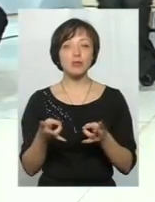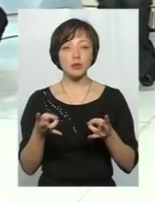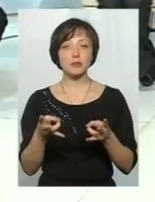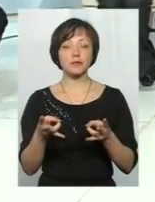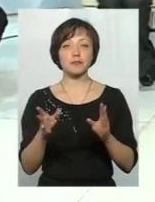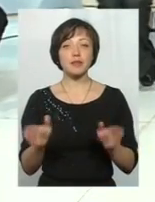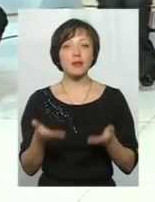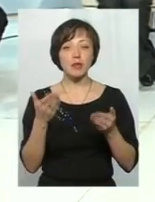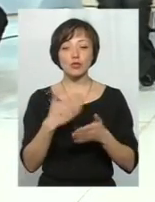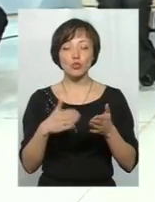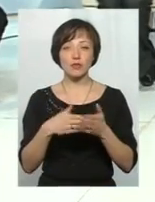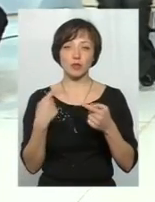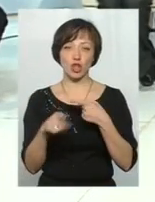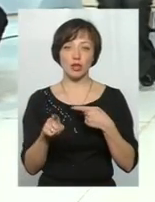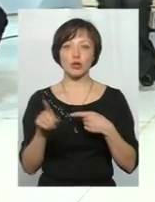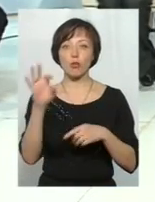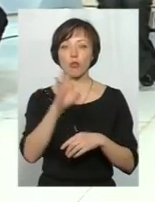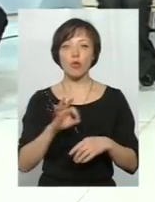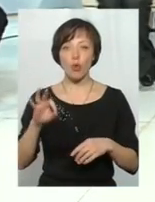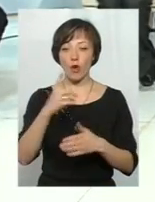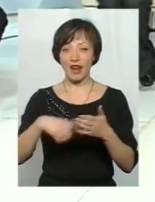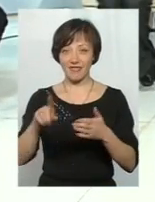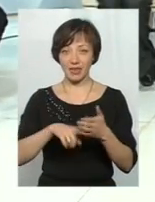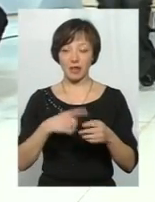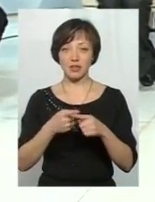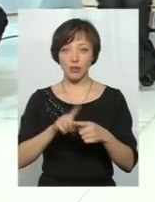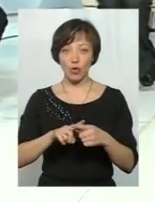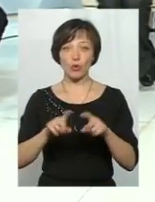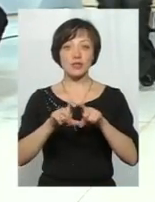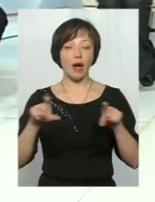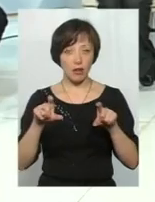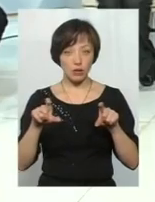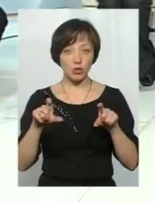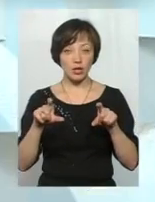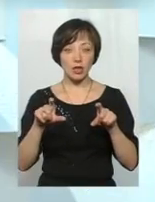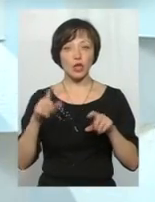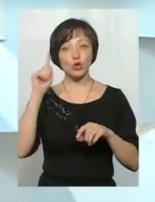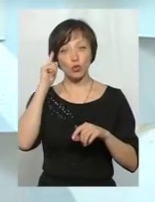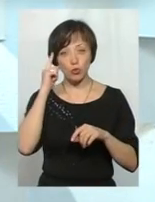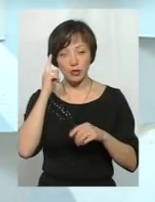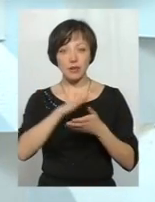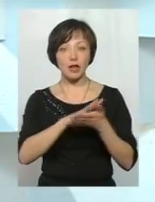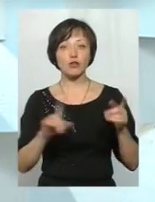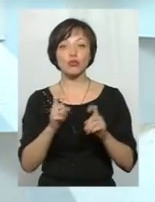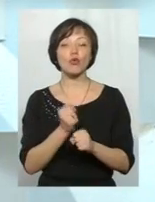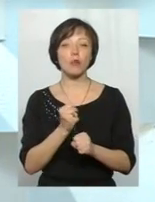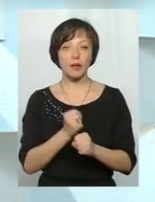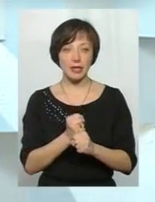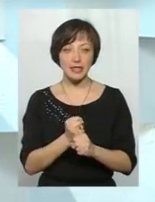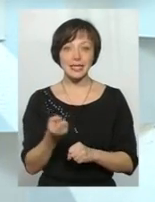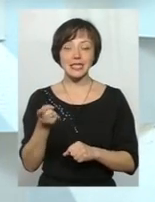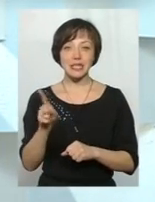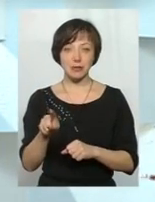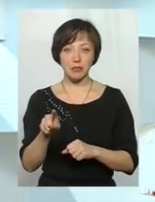зовсім інакше. Про ліквідацію даного комунального закладу і думати надальше, що робити з